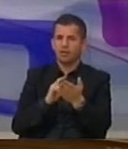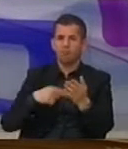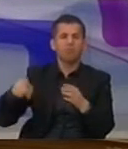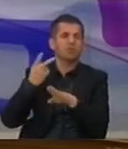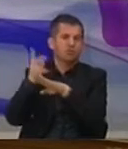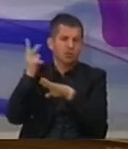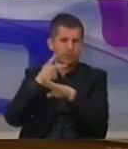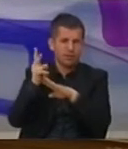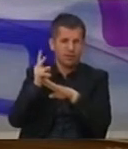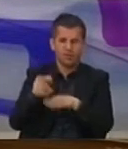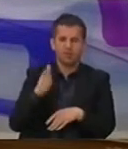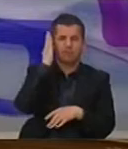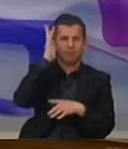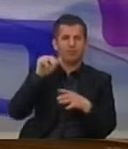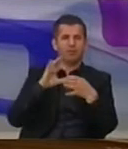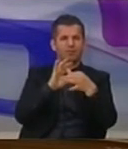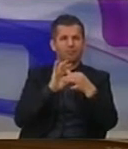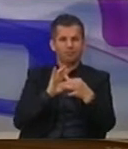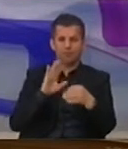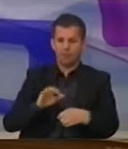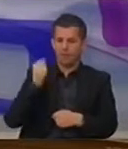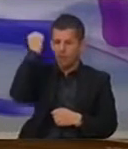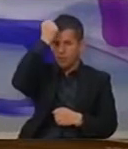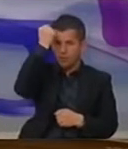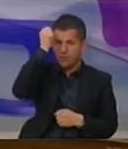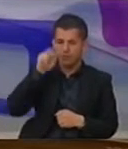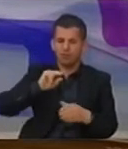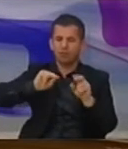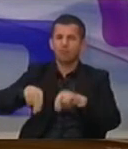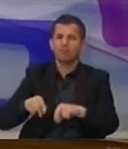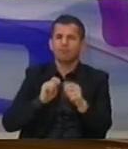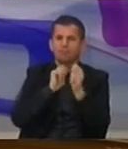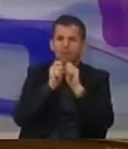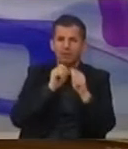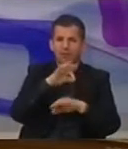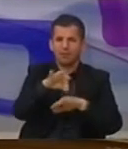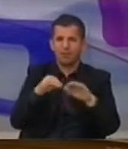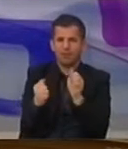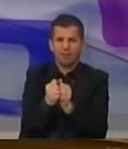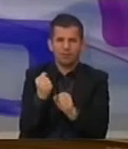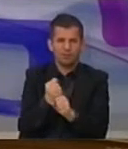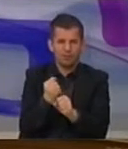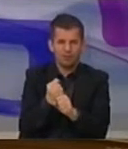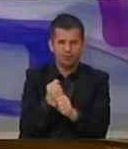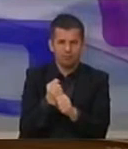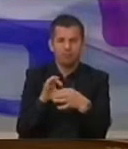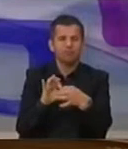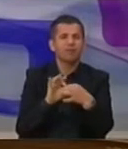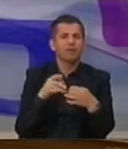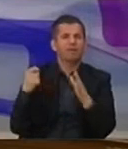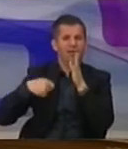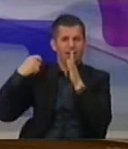tjera, me cilat qendra kinematografik i Kosovës mund të nënshkruaj marveshje për projekte të bashkëmunimit dhe të bashkëpredhimit filmit.